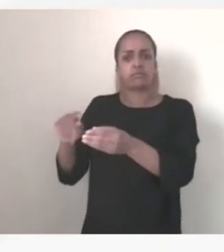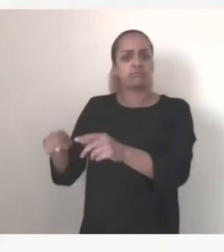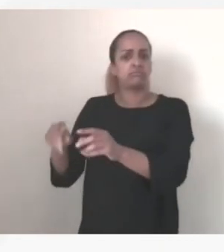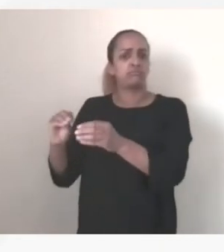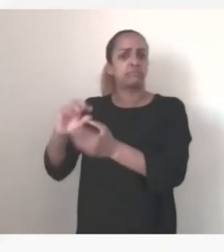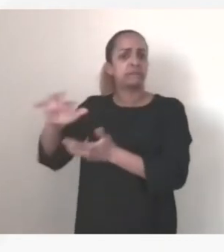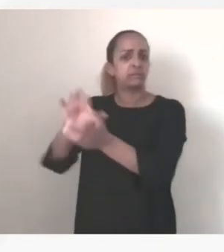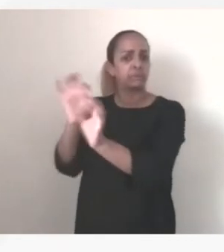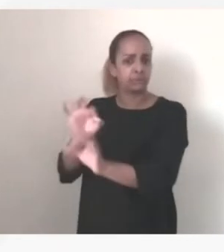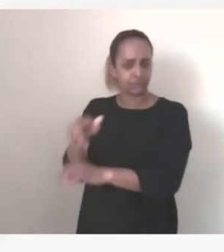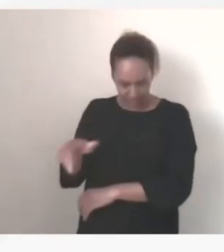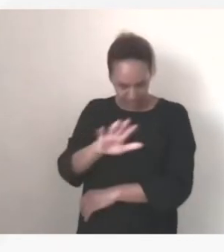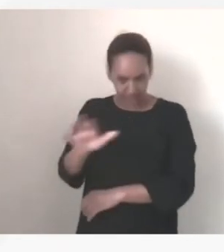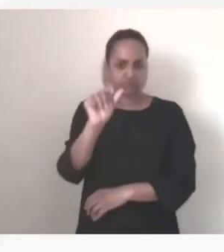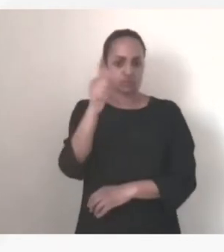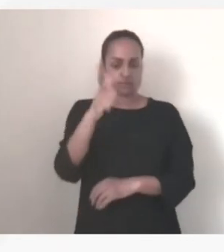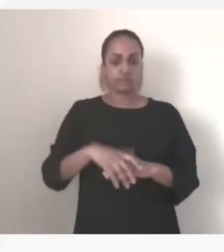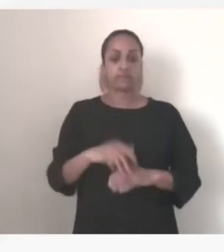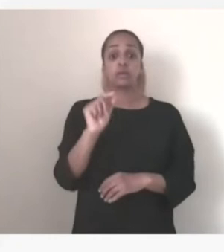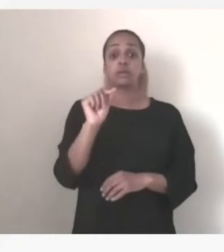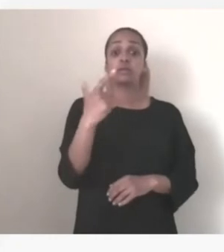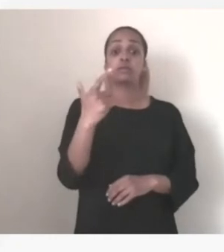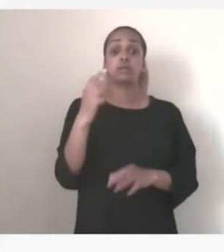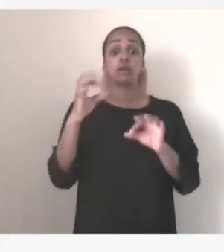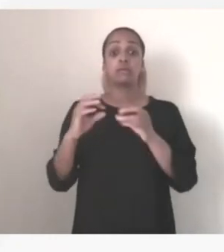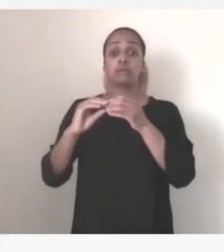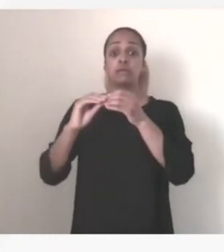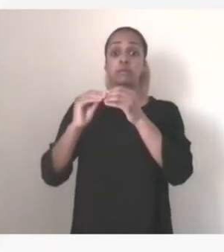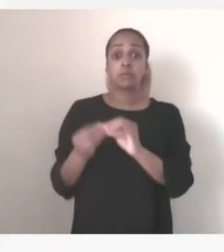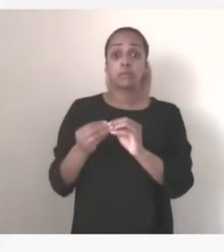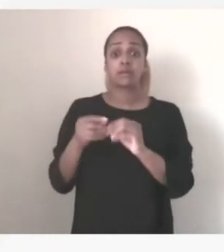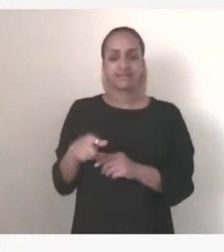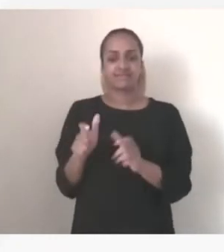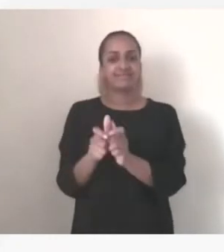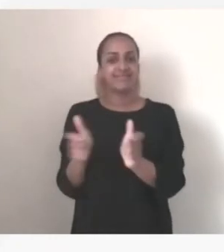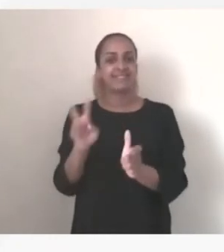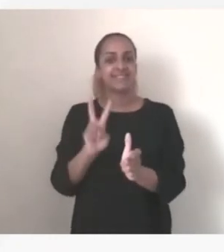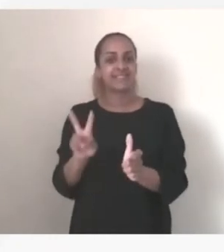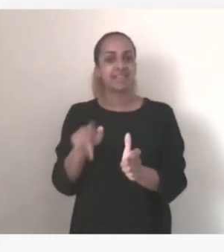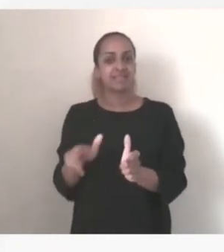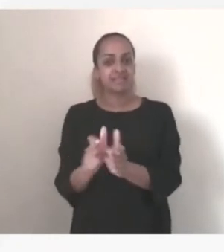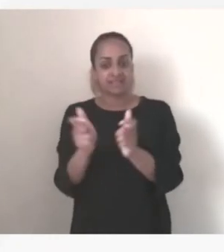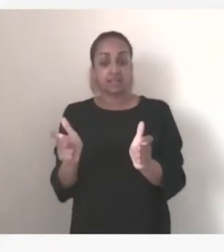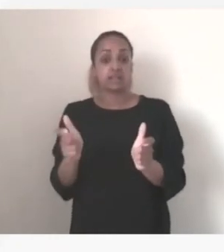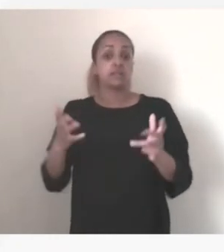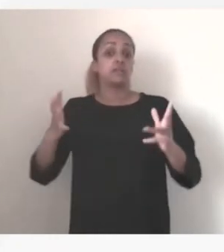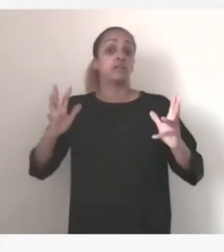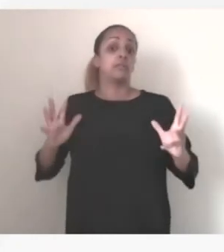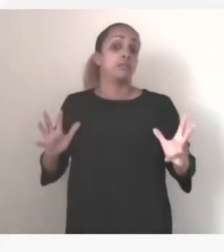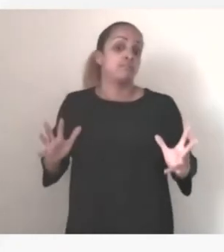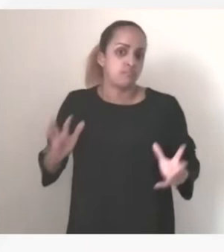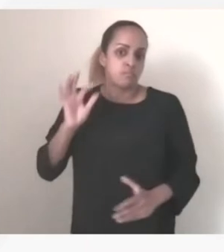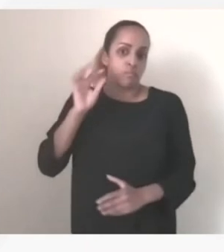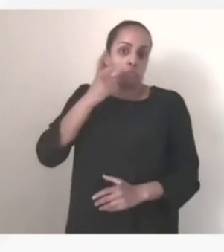des incidents concernant le satellite de Viasat, il y a de fortes présomptions qu'il s'agisse effectivement d'une